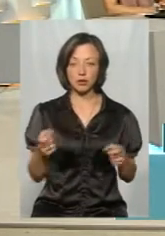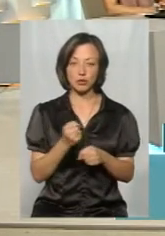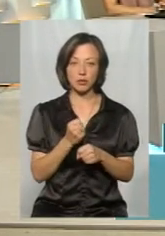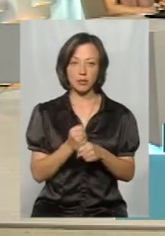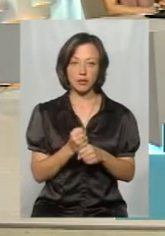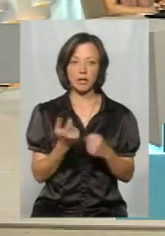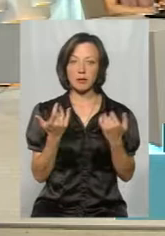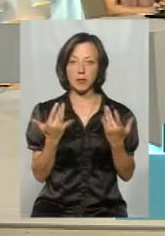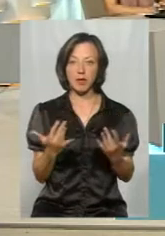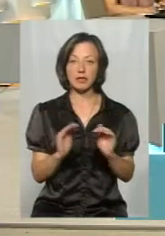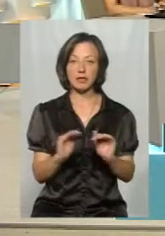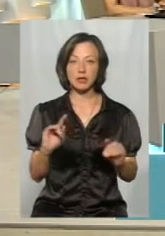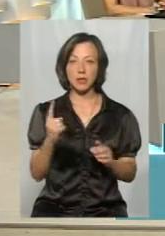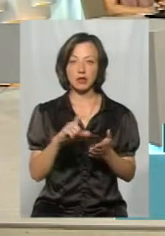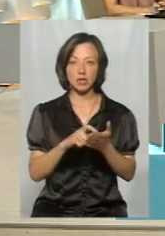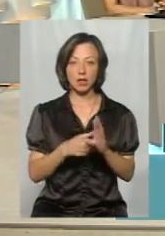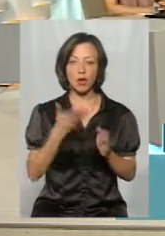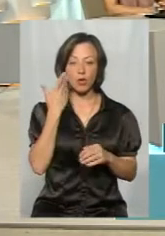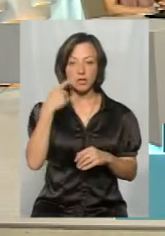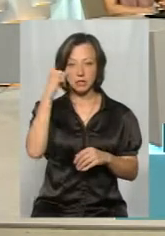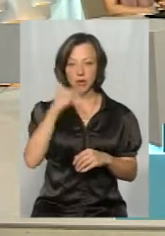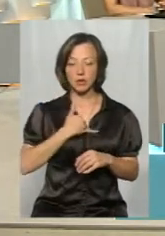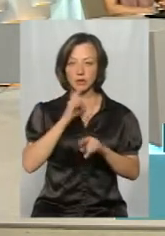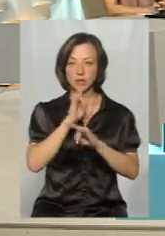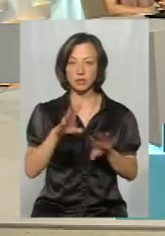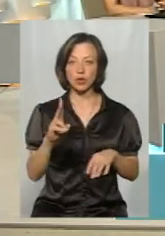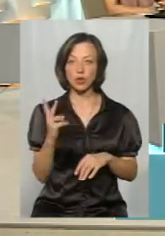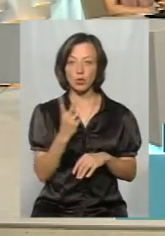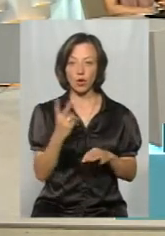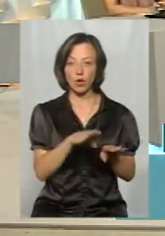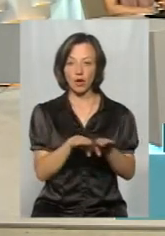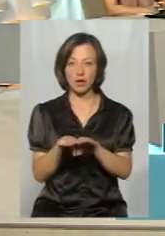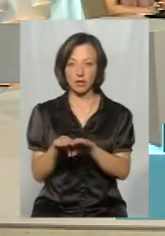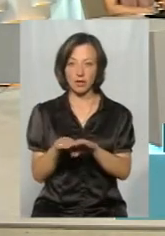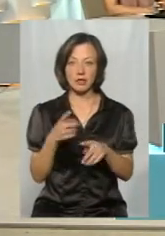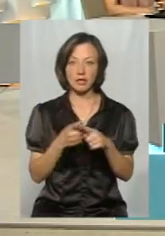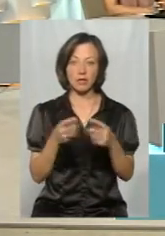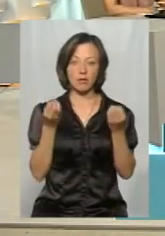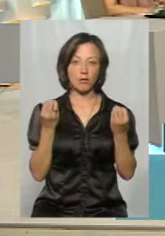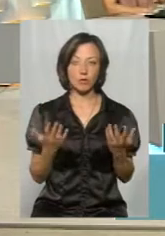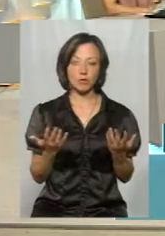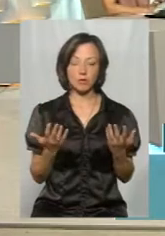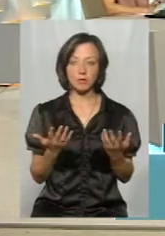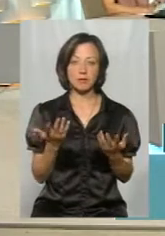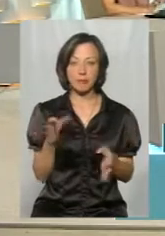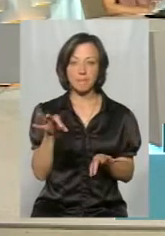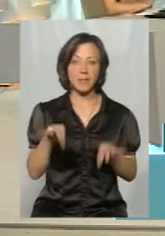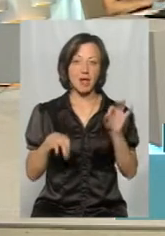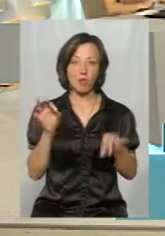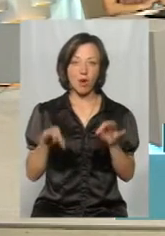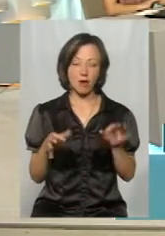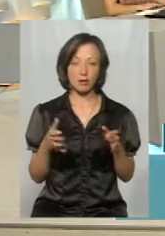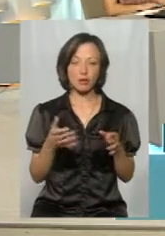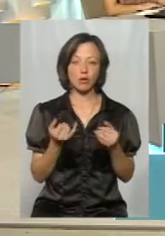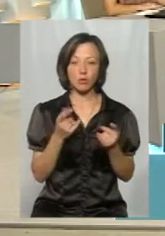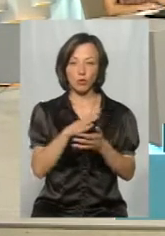Набирати дітей в перший клас, коли знають, що в нас не буде навіть і другого рівня. Це просто, розумієте, от маніпуляція на даний момент ні.